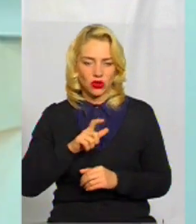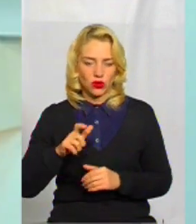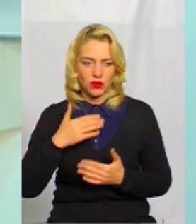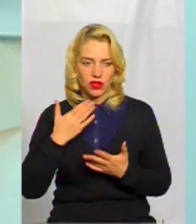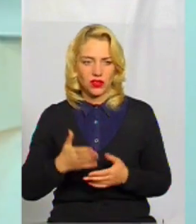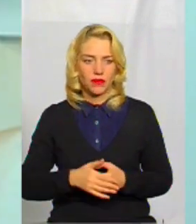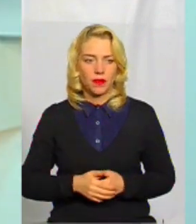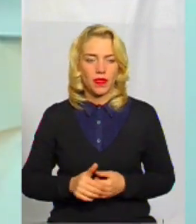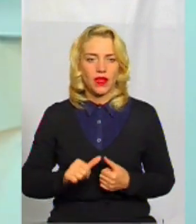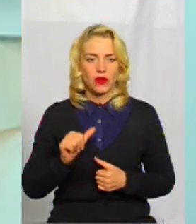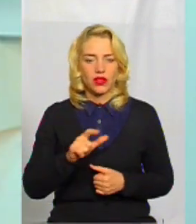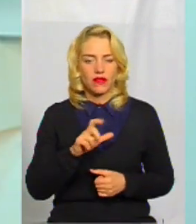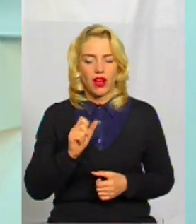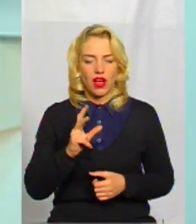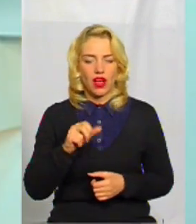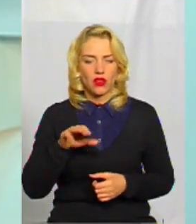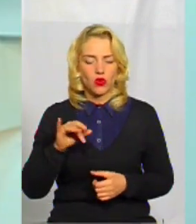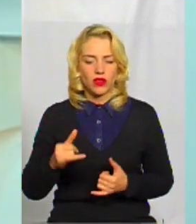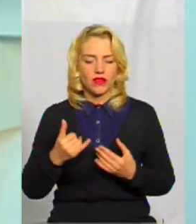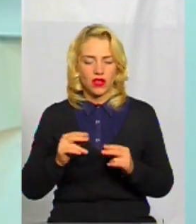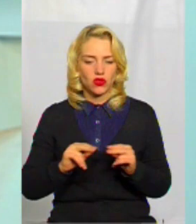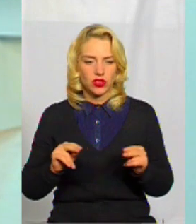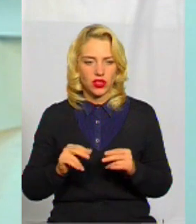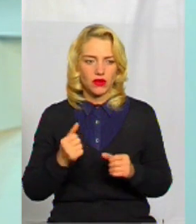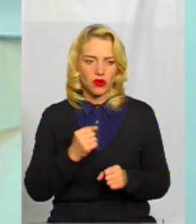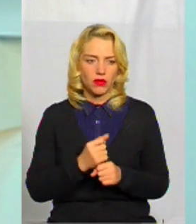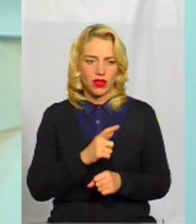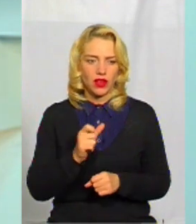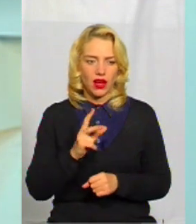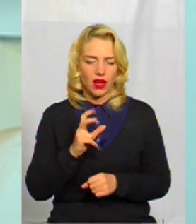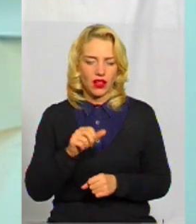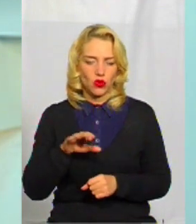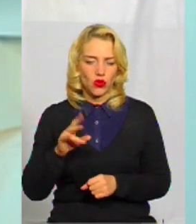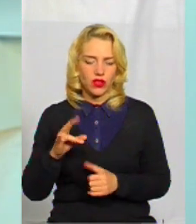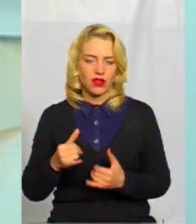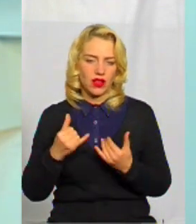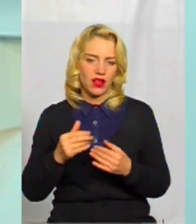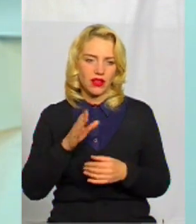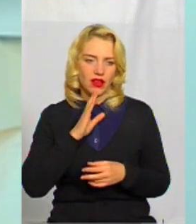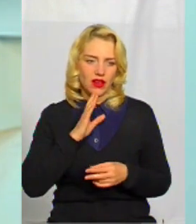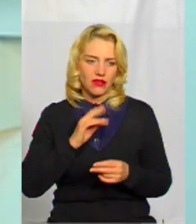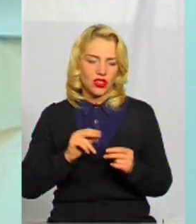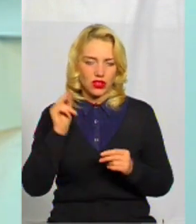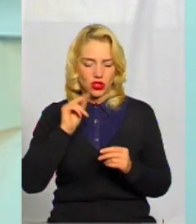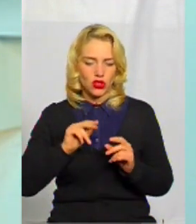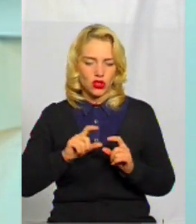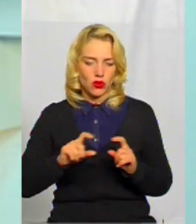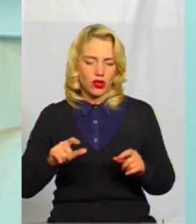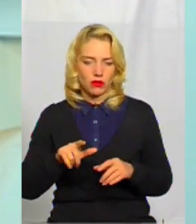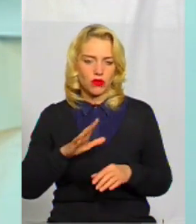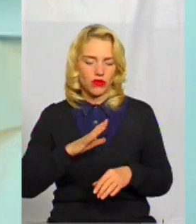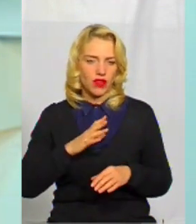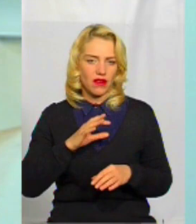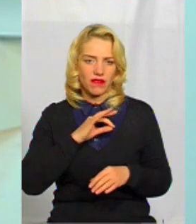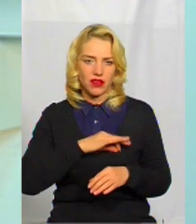Ми ще, окрім хакатонів для вчителів стим-предметів, ми робили хакатони для дівчаток-школярок. І просто був вау-ефект, їм дуже сподобалося.